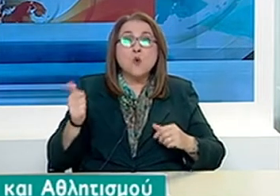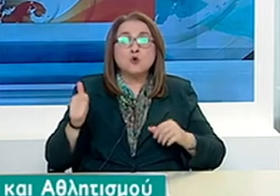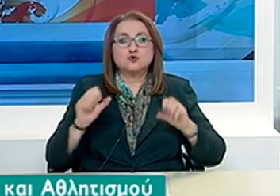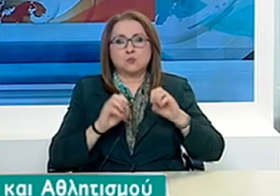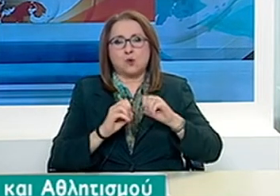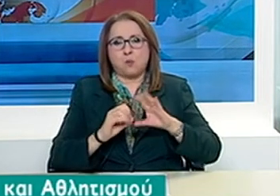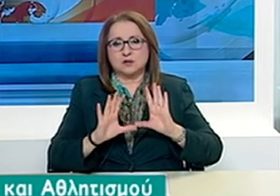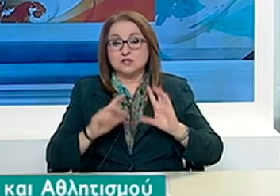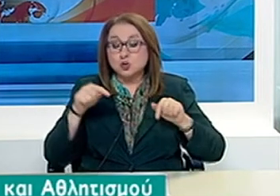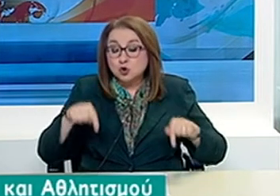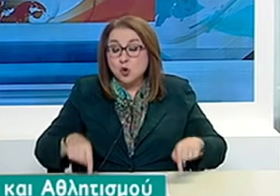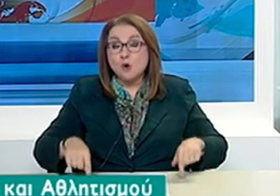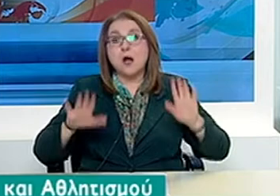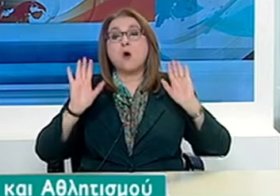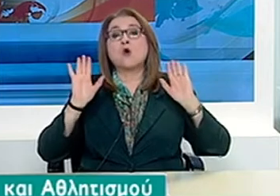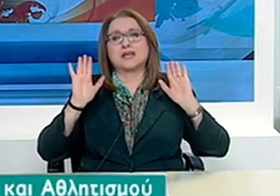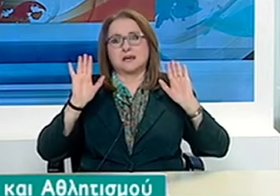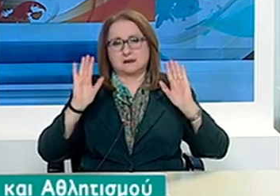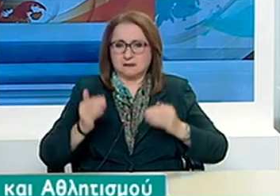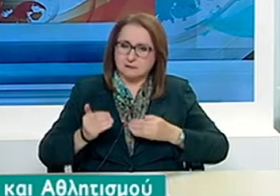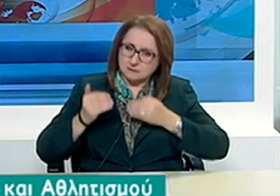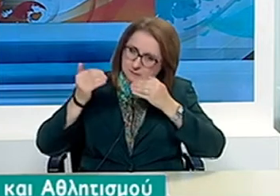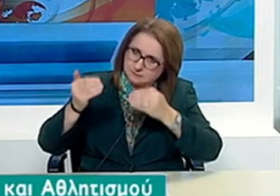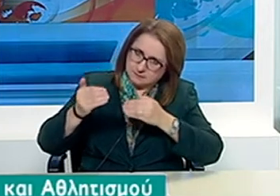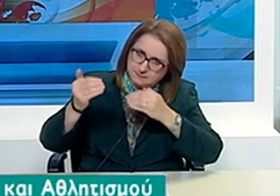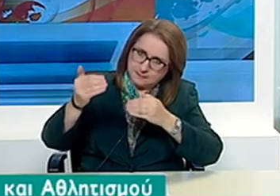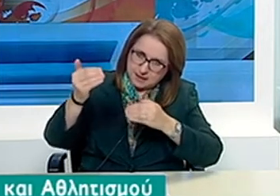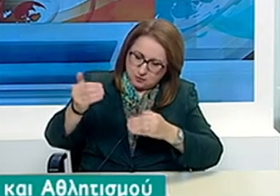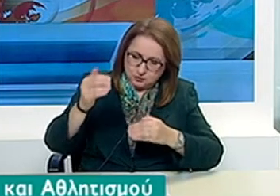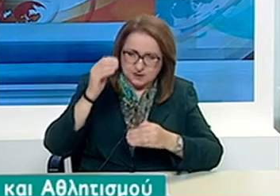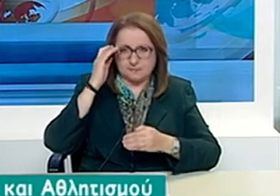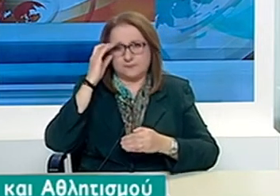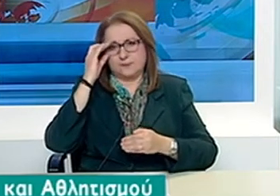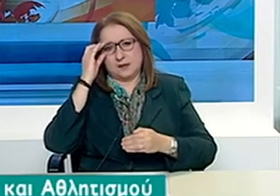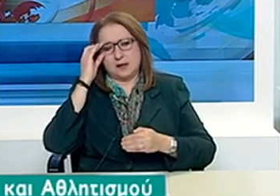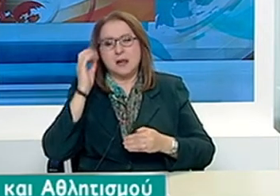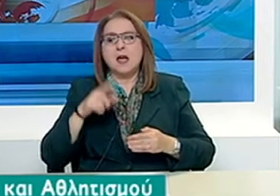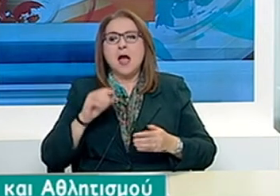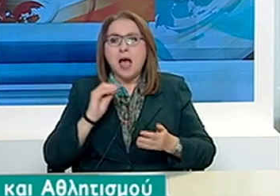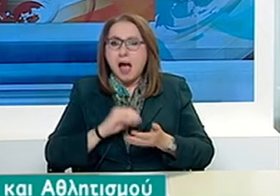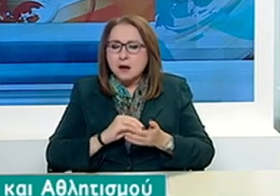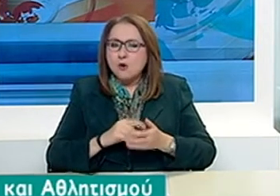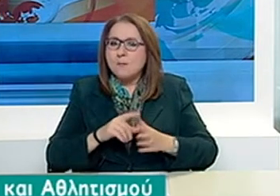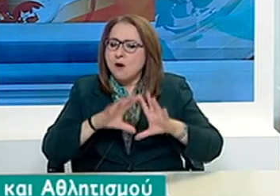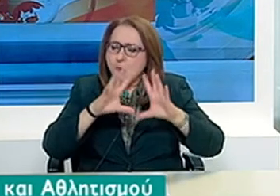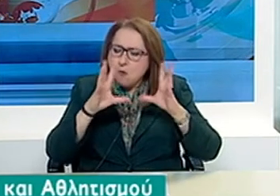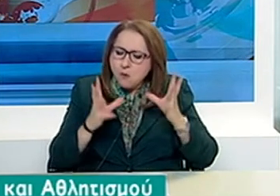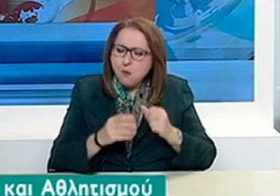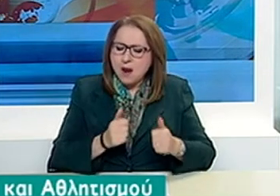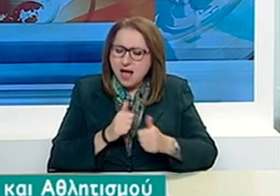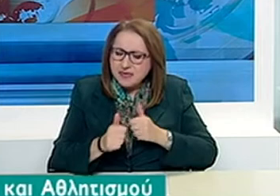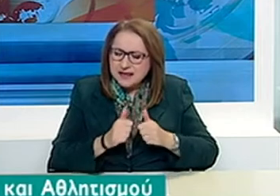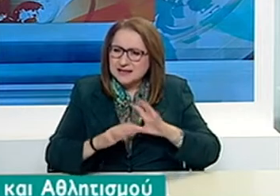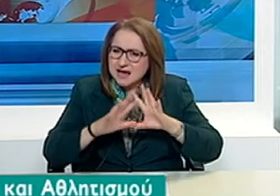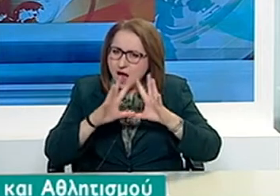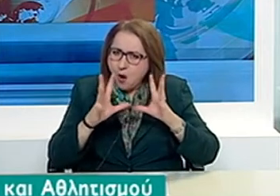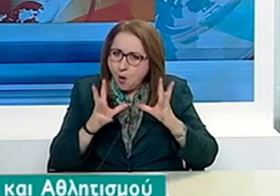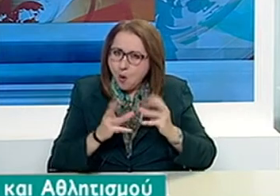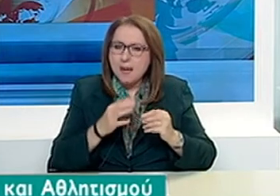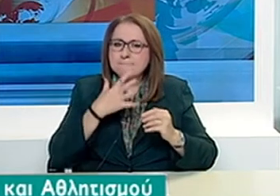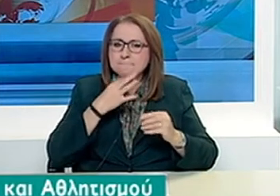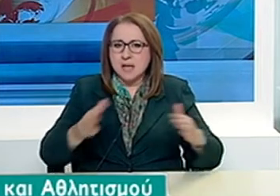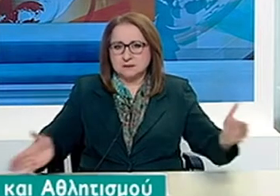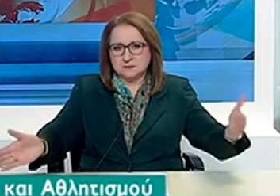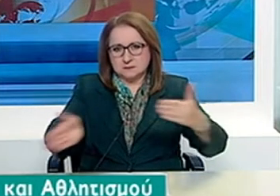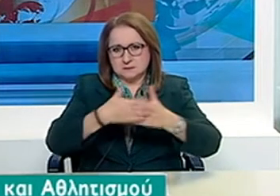Σε κάθε περίπτωση πάντως, η επανεκκίνηση των αθλητικών δραστηριοτήτων, ακόμα και των προπονήσεων, θα είναι και κλεισμένο των θυρών.